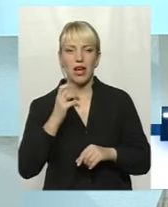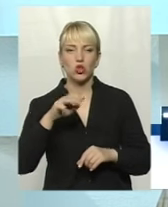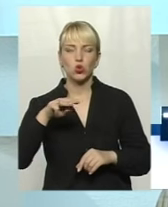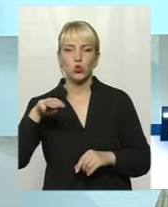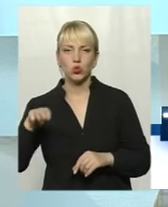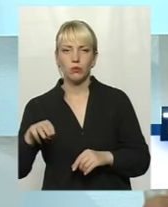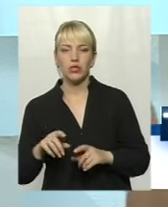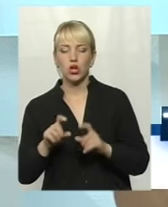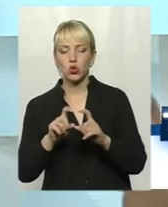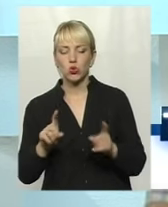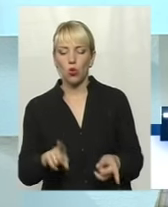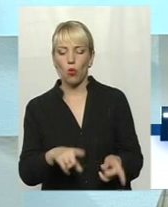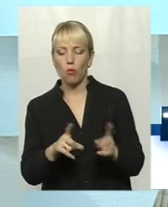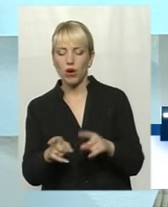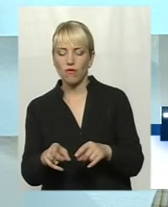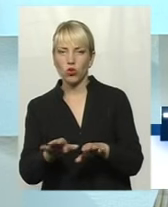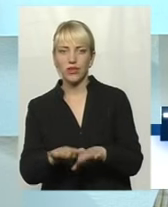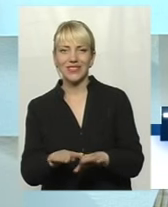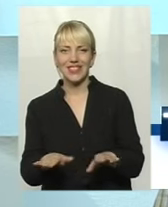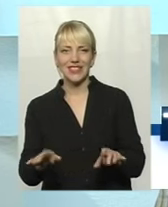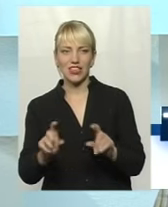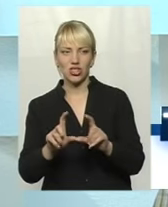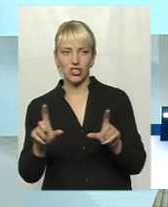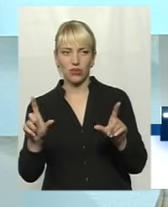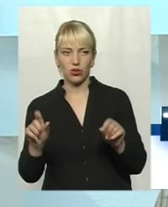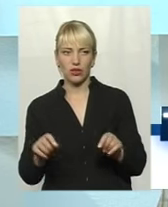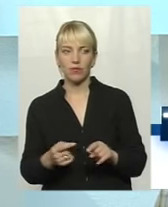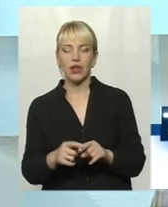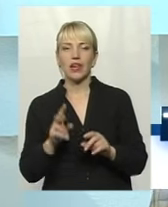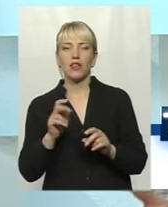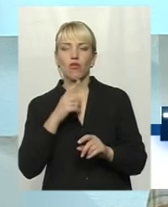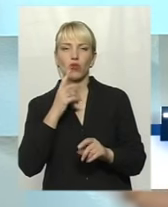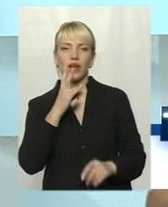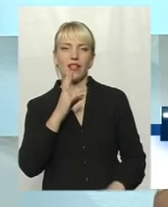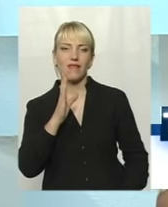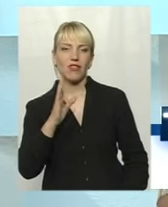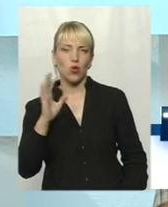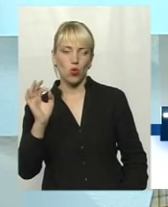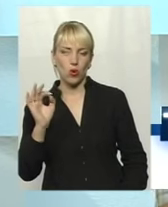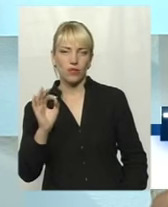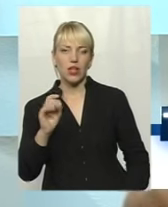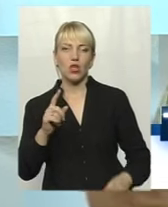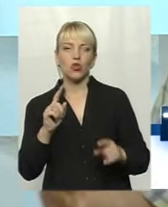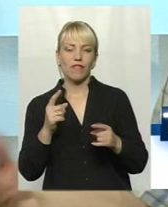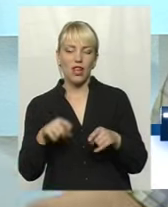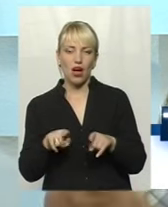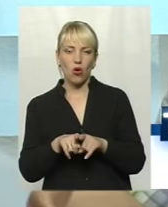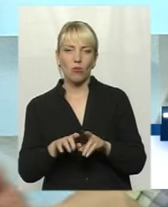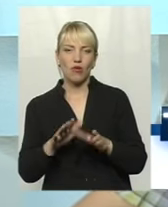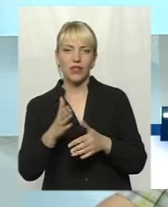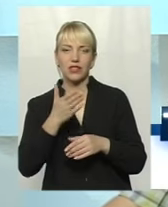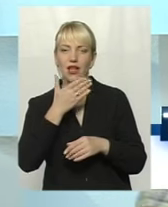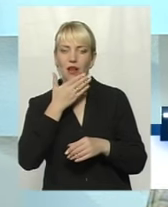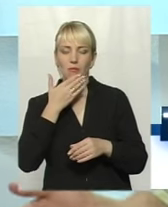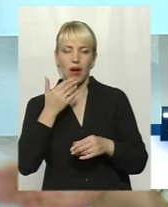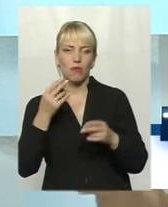дитячий садок. Тобто, отак, по деяких об'єктах говорили лісові гринівці, створення НВО. В такому випадку не відпадає потреба окремого опалення і